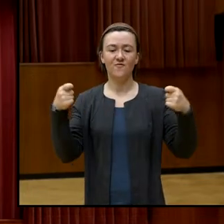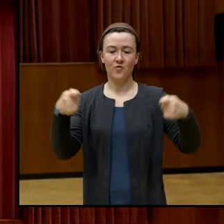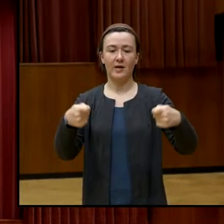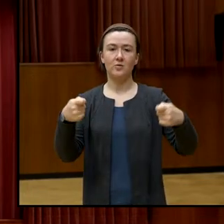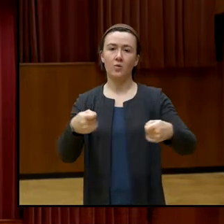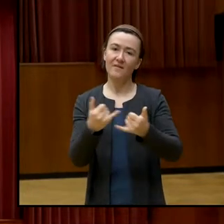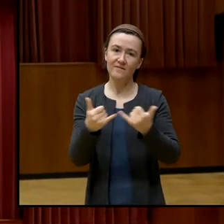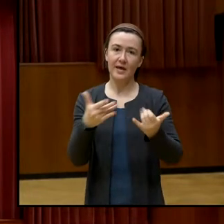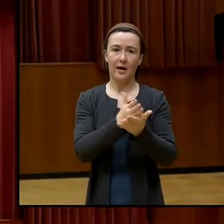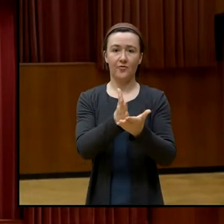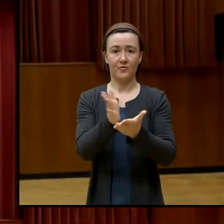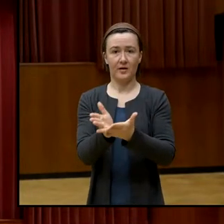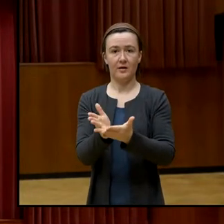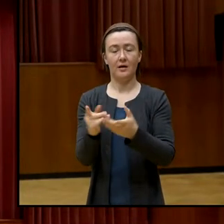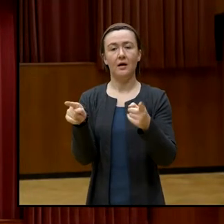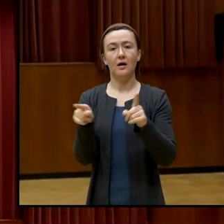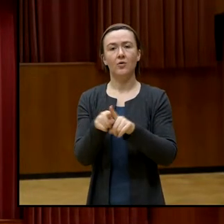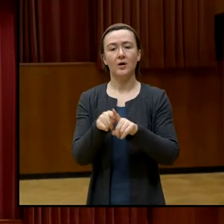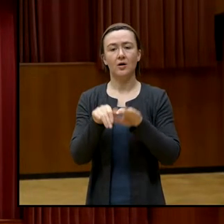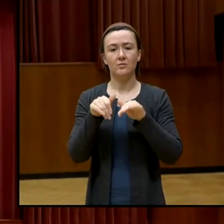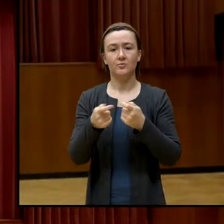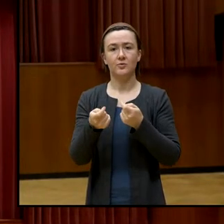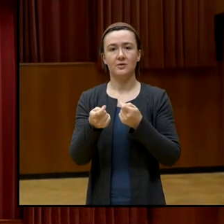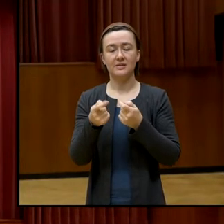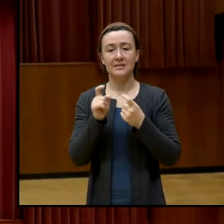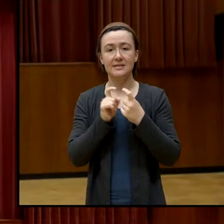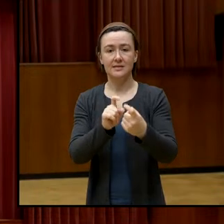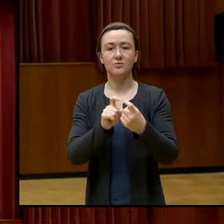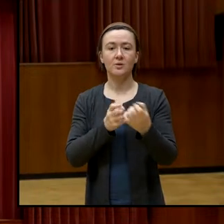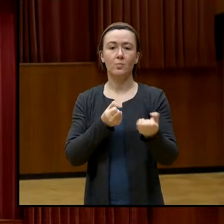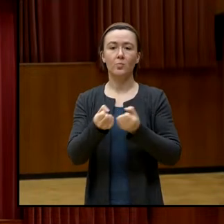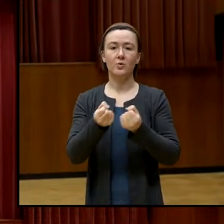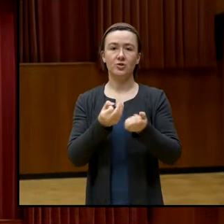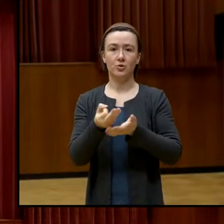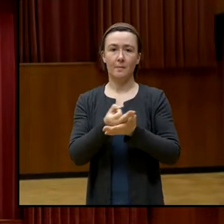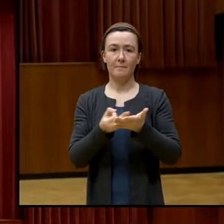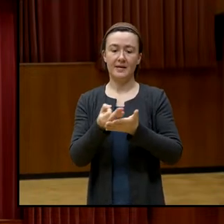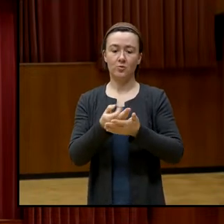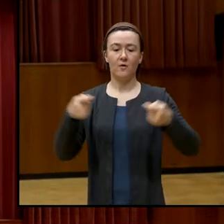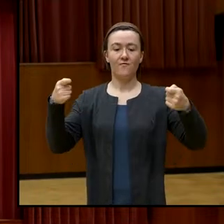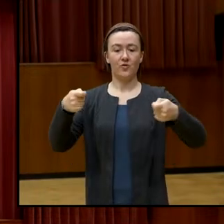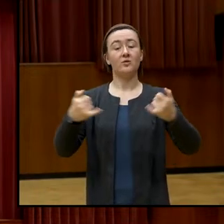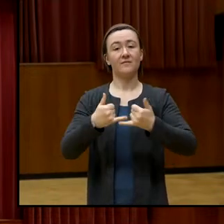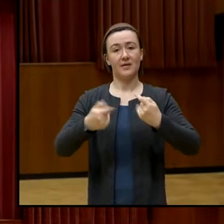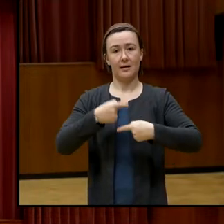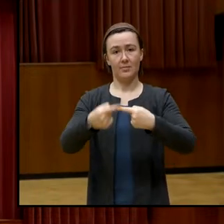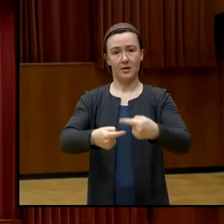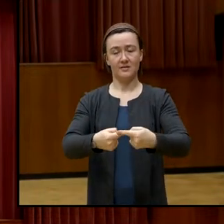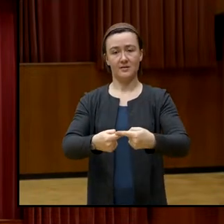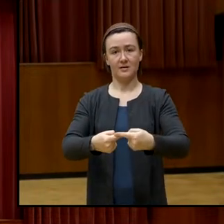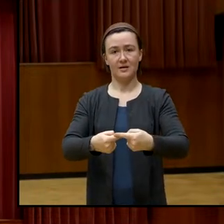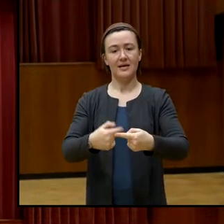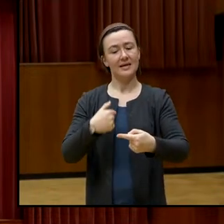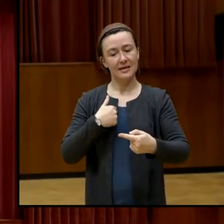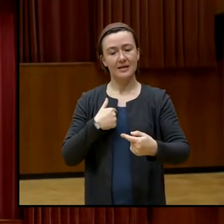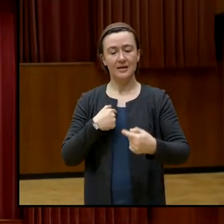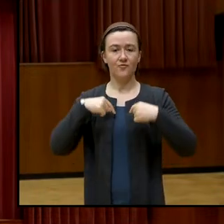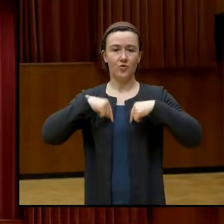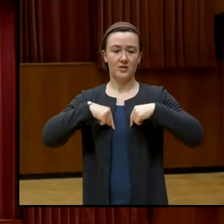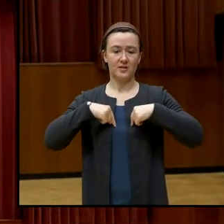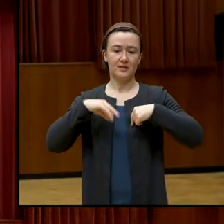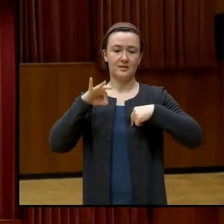auch diskutieren, wie Förderung für politische Bildung läuft. Also ich bin auch Vorsitzender der österreichischen Gesellschaft für politische Bildung,